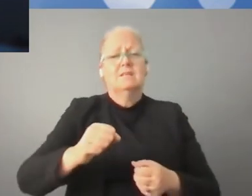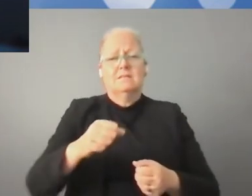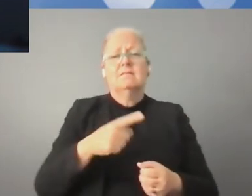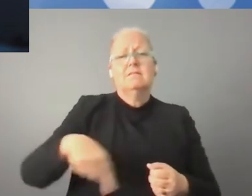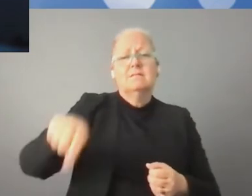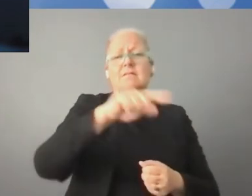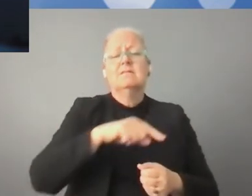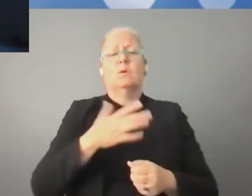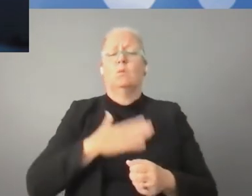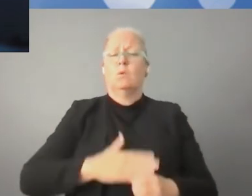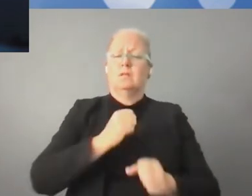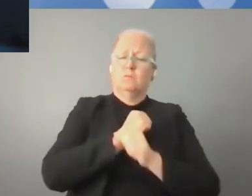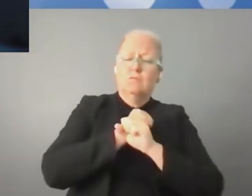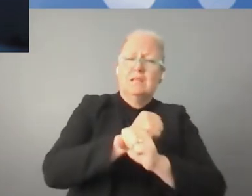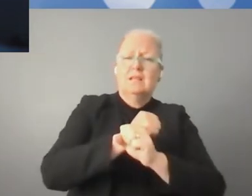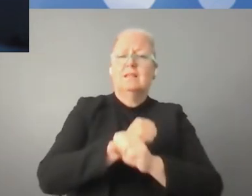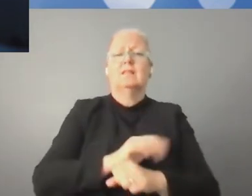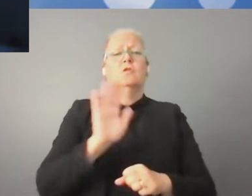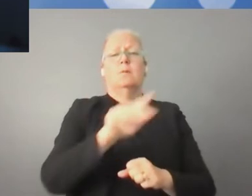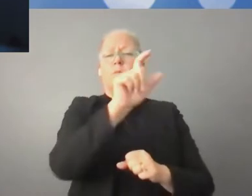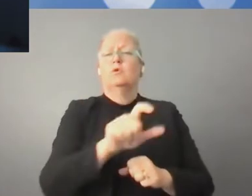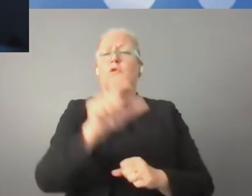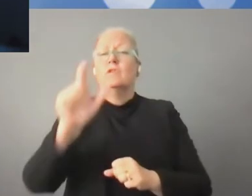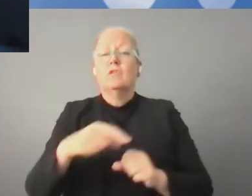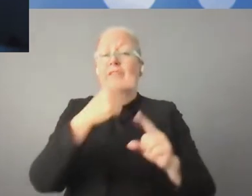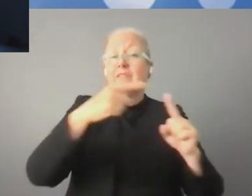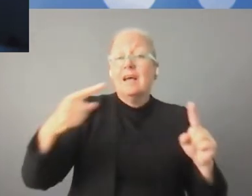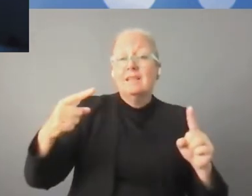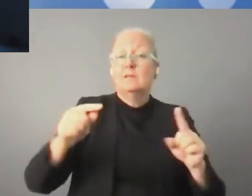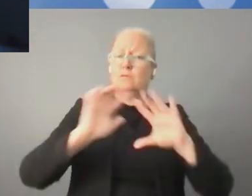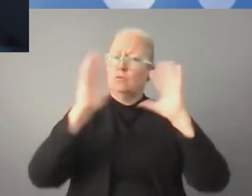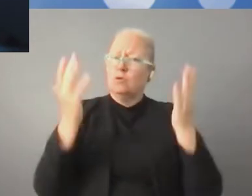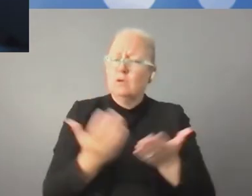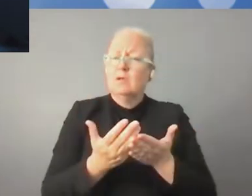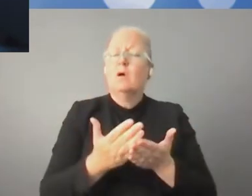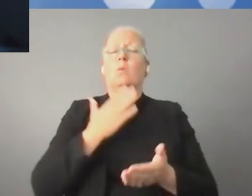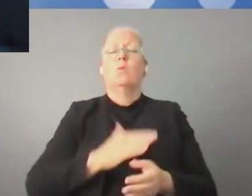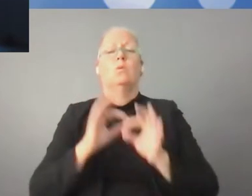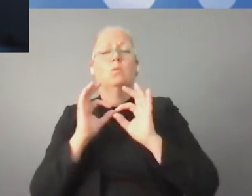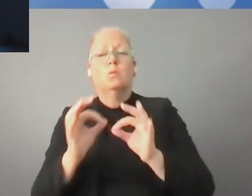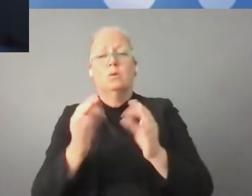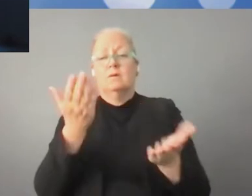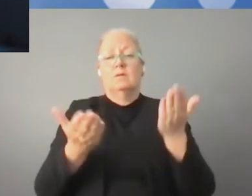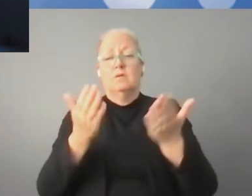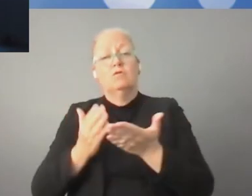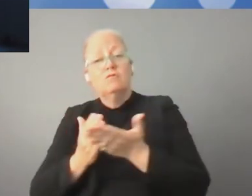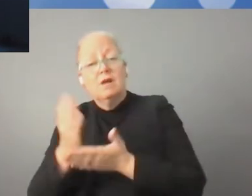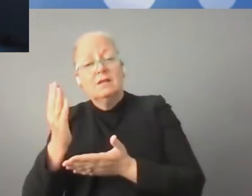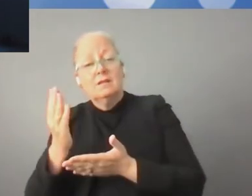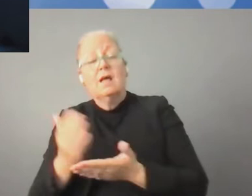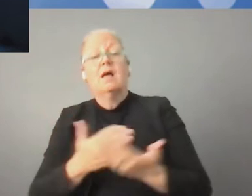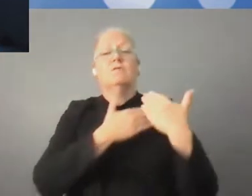konieczność tworzenia wspólnego podejścia do rozwoju technologii cyfrowych, tak aby